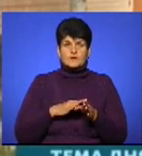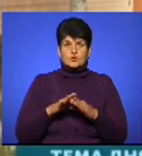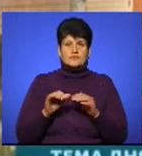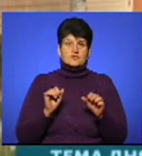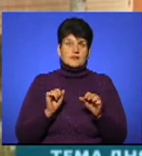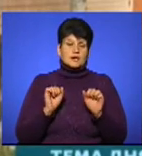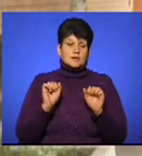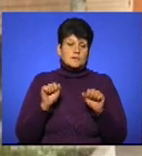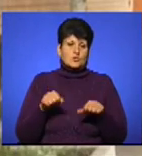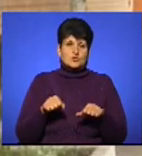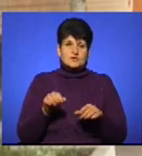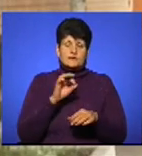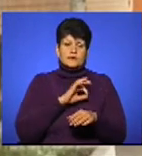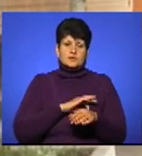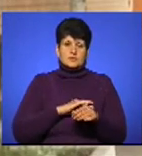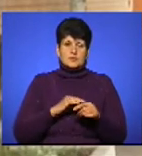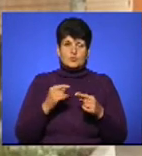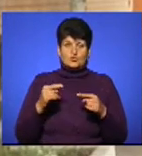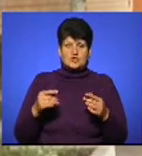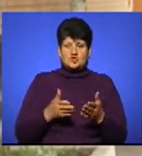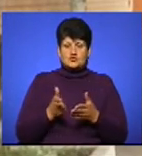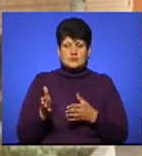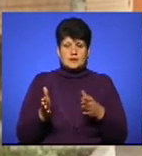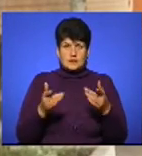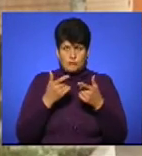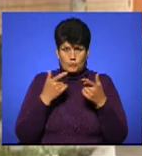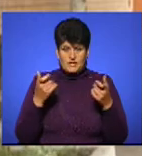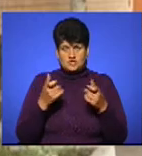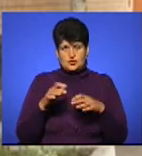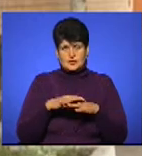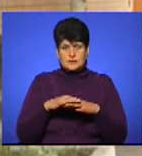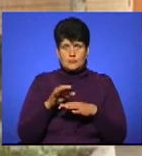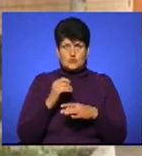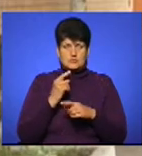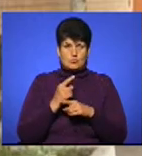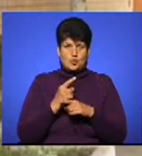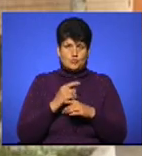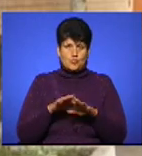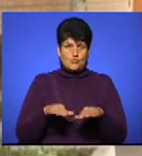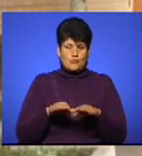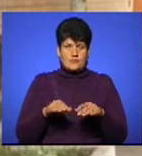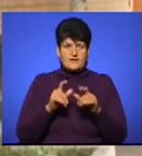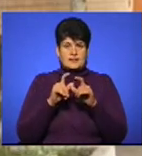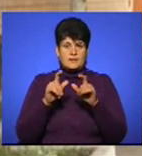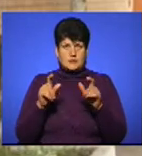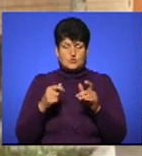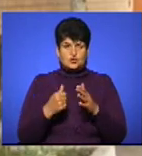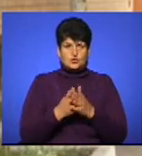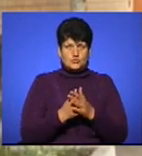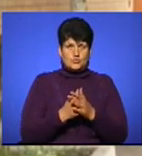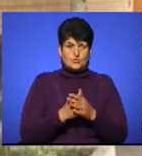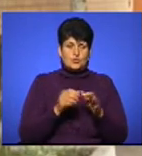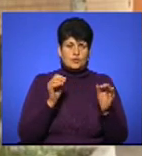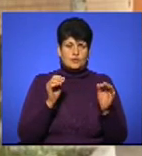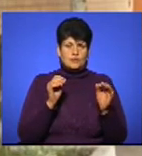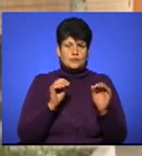влада може використати будь-які шляхи попередження населення про заборону купання. Від табличок до повіщення в